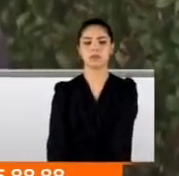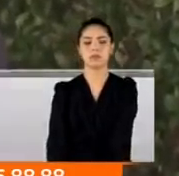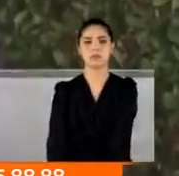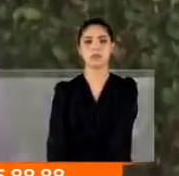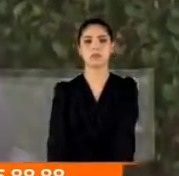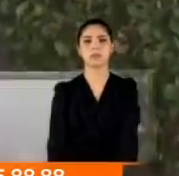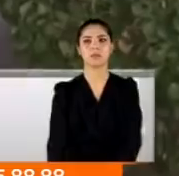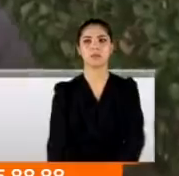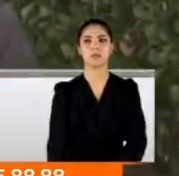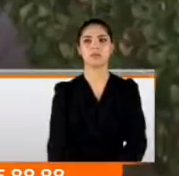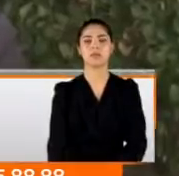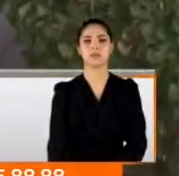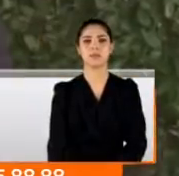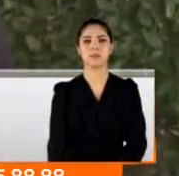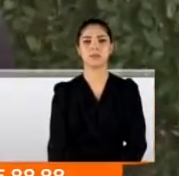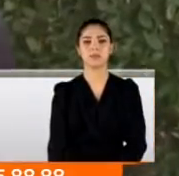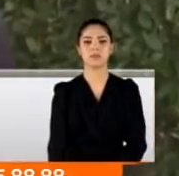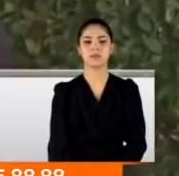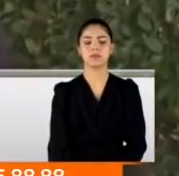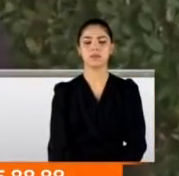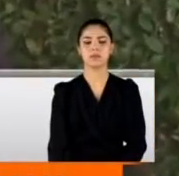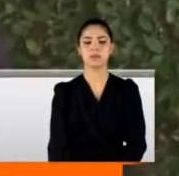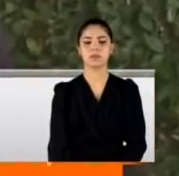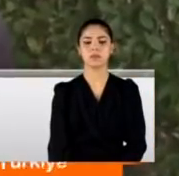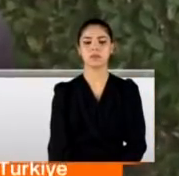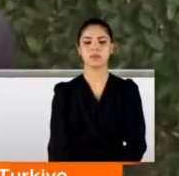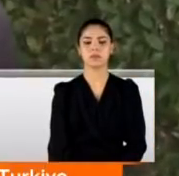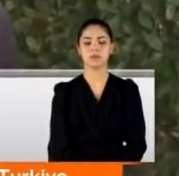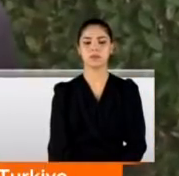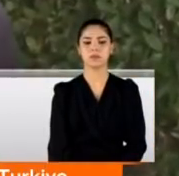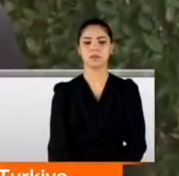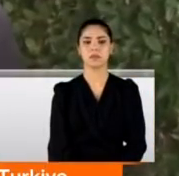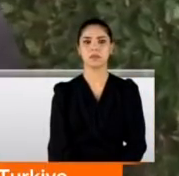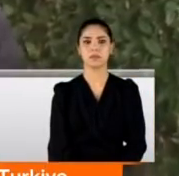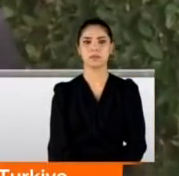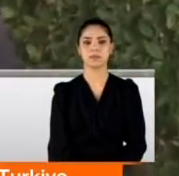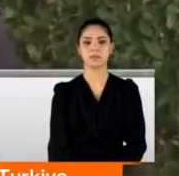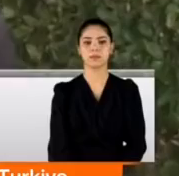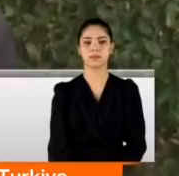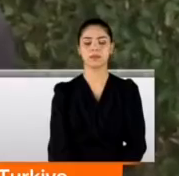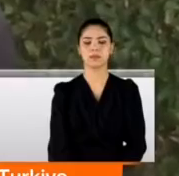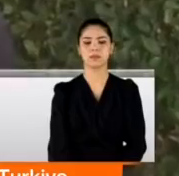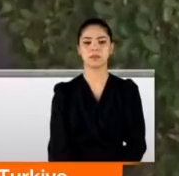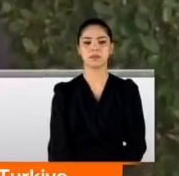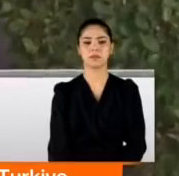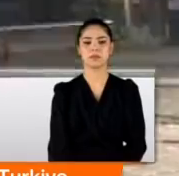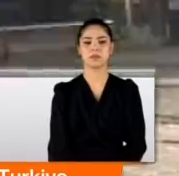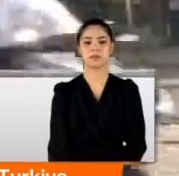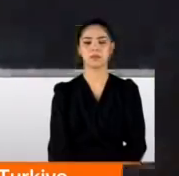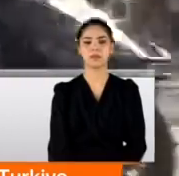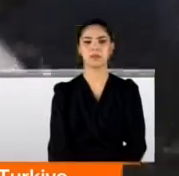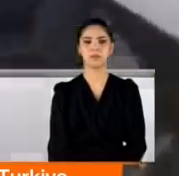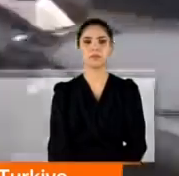internetten sipariş veriyor. Bir süre sonra kuryeler bu siteleri karar listeye alacak ve sipariş getirmemeye başlayacak.